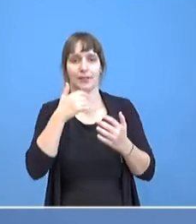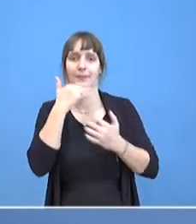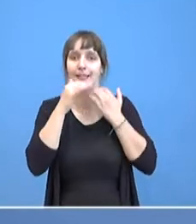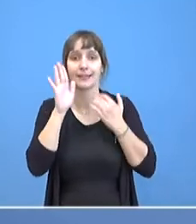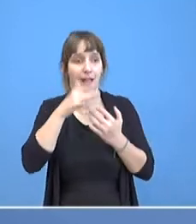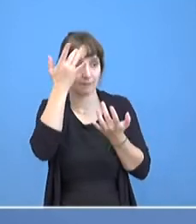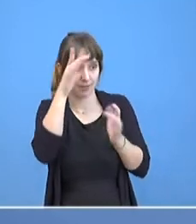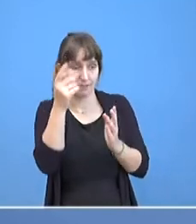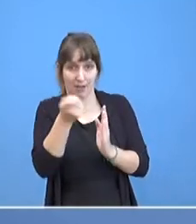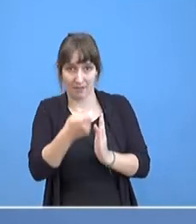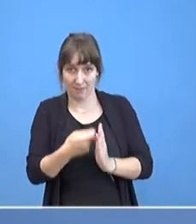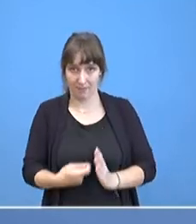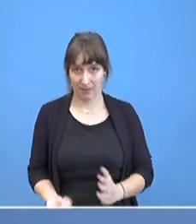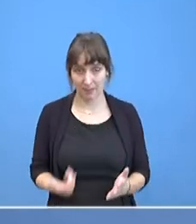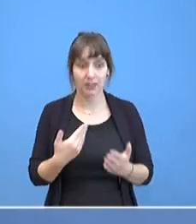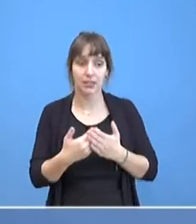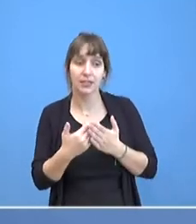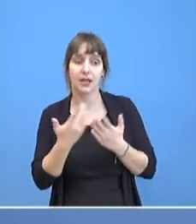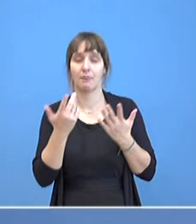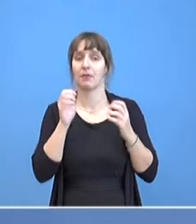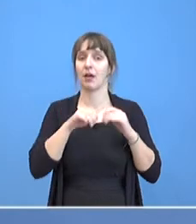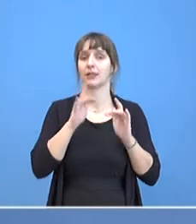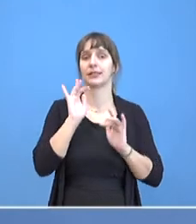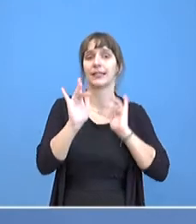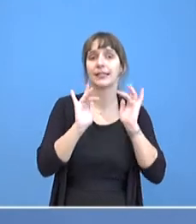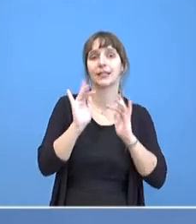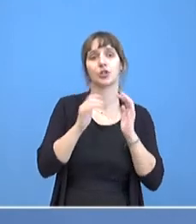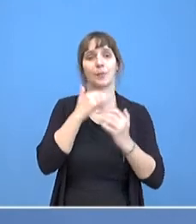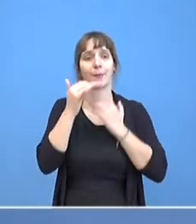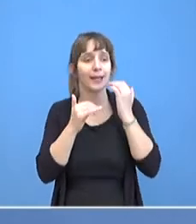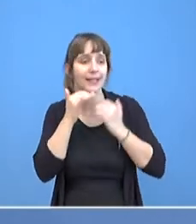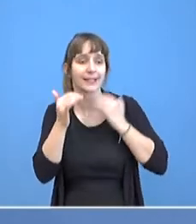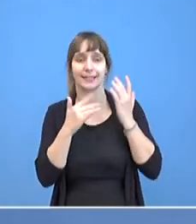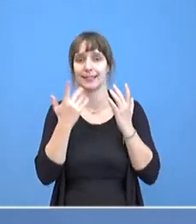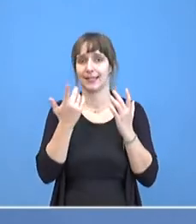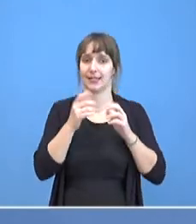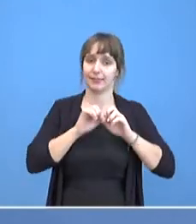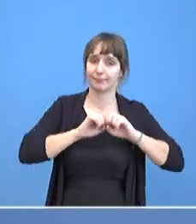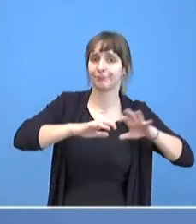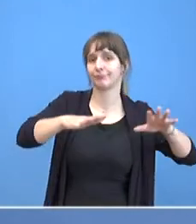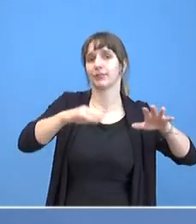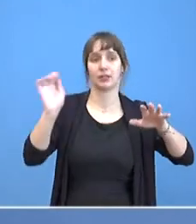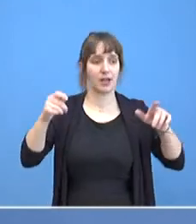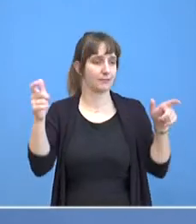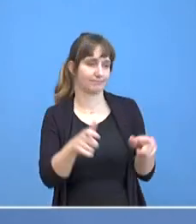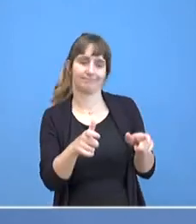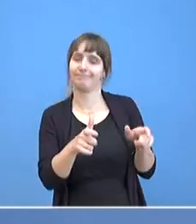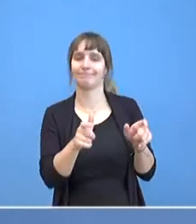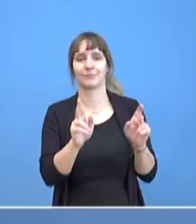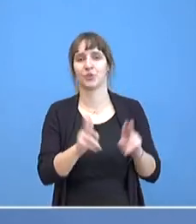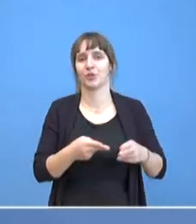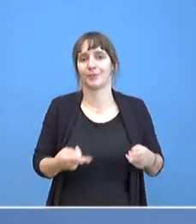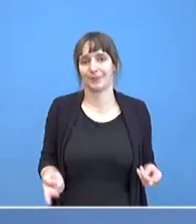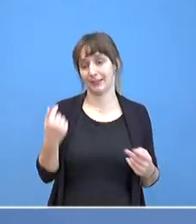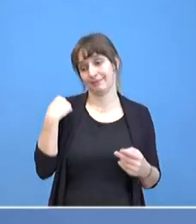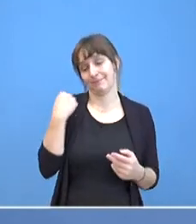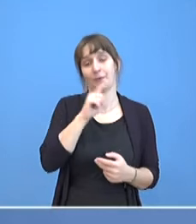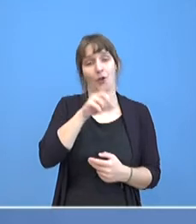tagtäglich in Belarus auf den Straßen geschieht, unterbinden. Und das Wochenende hat uns das ja auch wieder gezeigt.